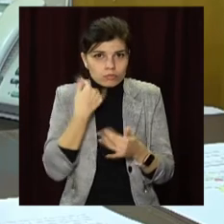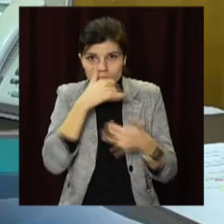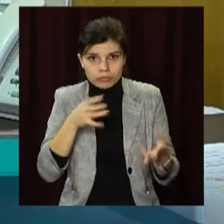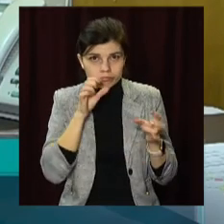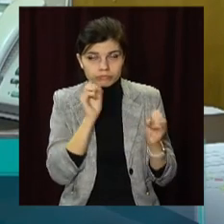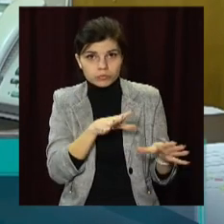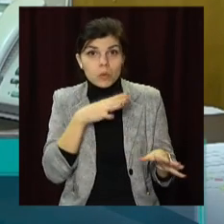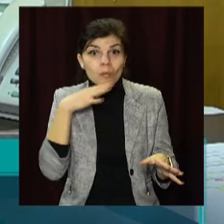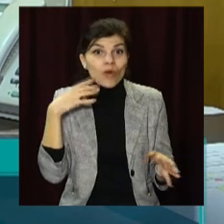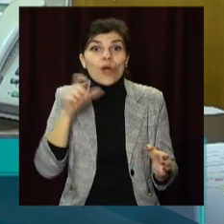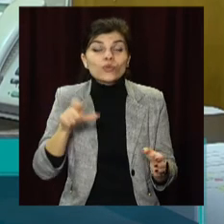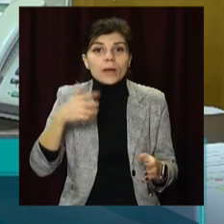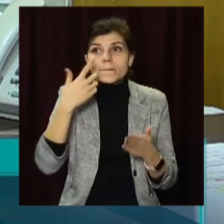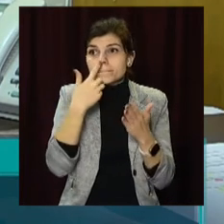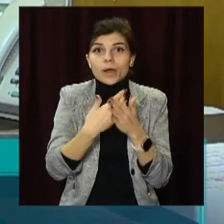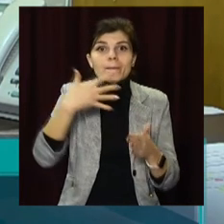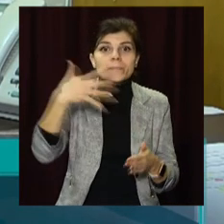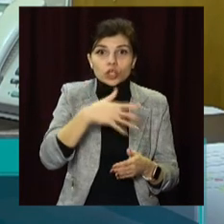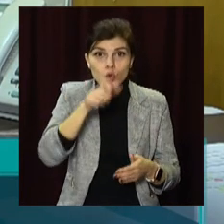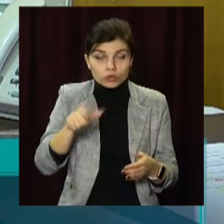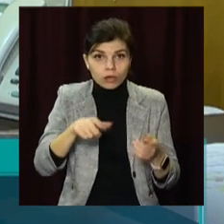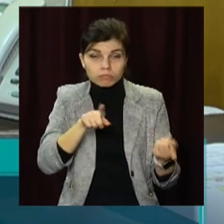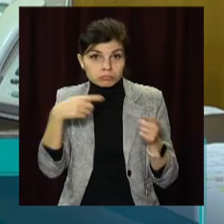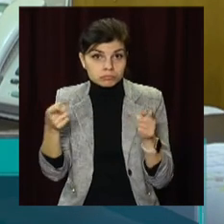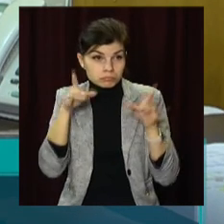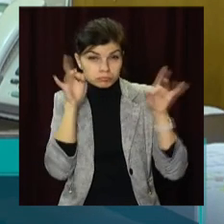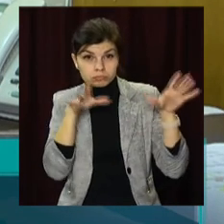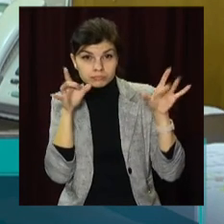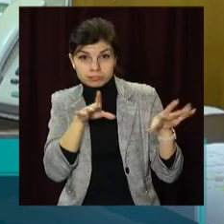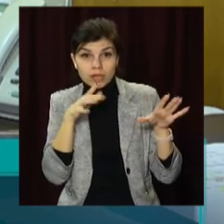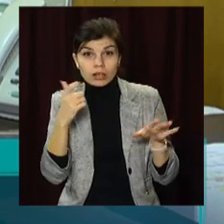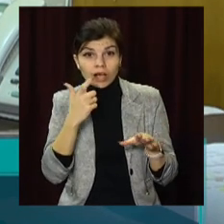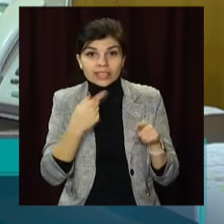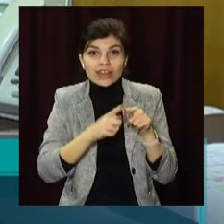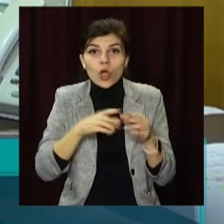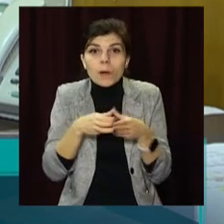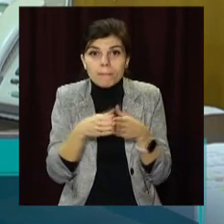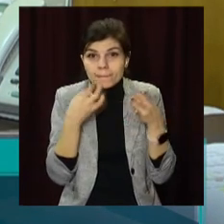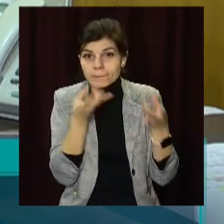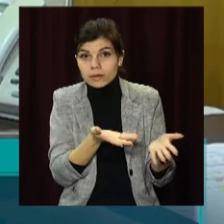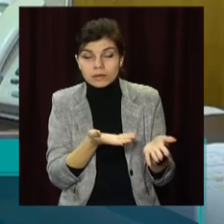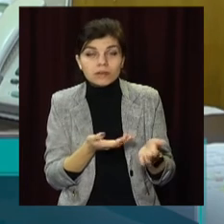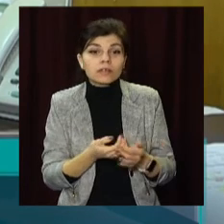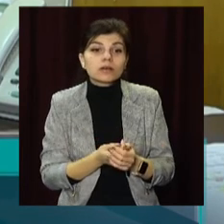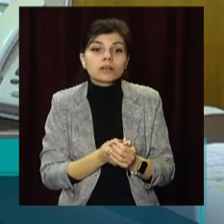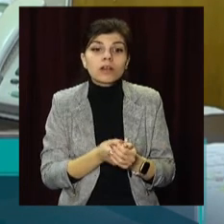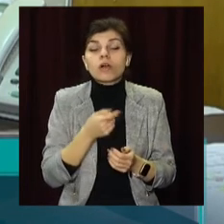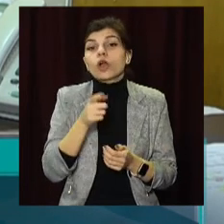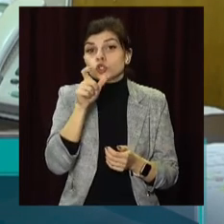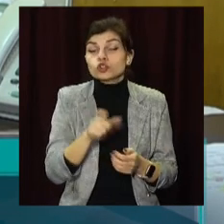Зміна постачальника не потребує будь-яких технічних рішень, якихось додаткових бюрокритичних процедур.